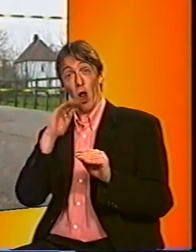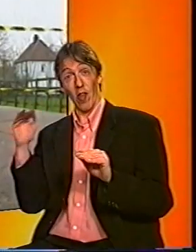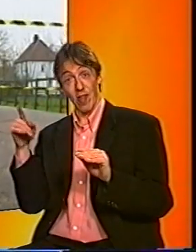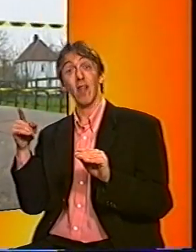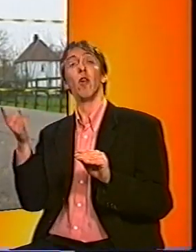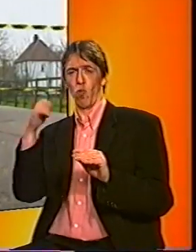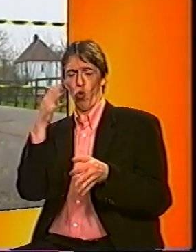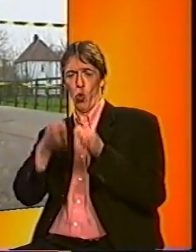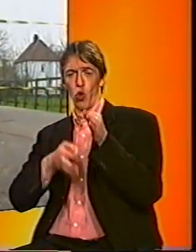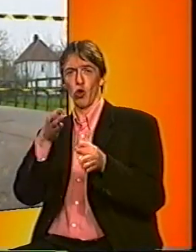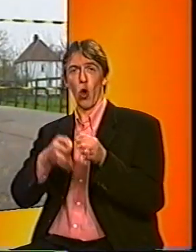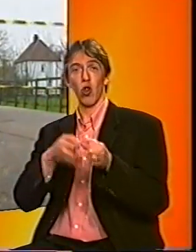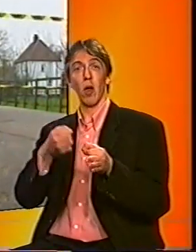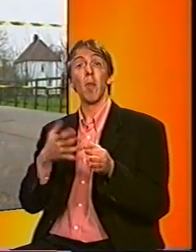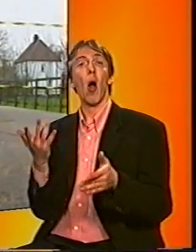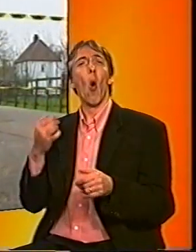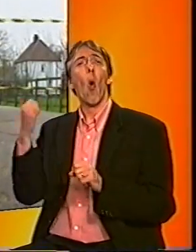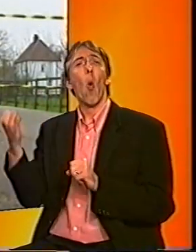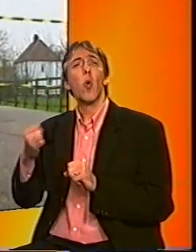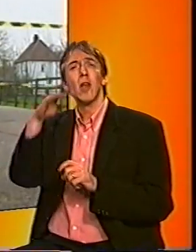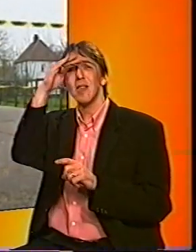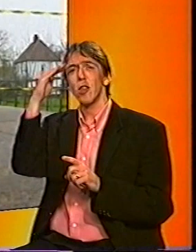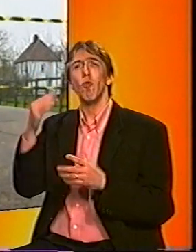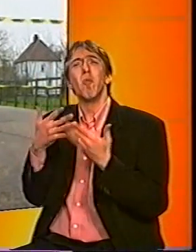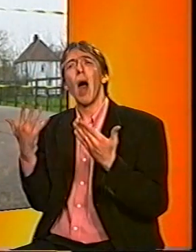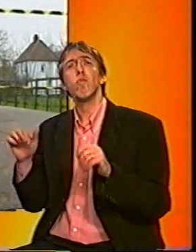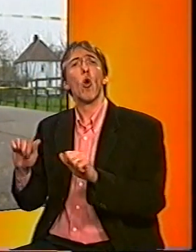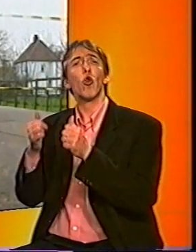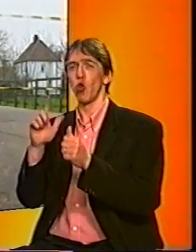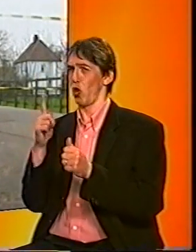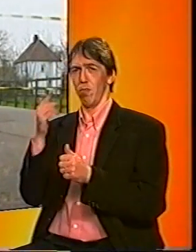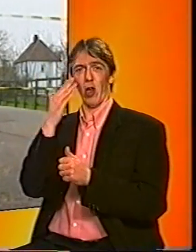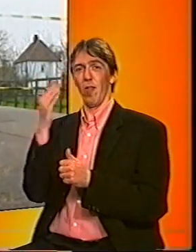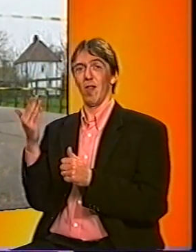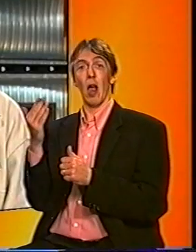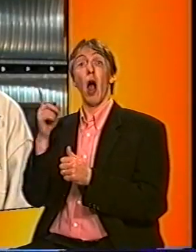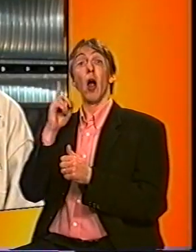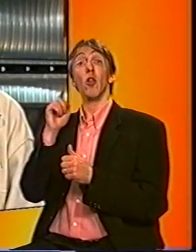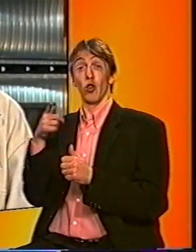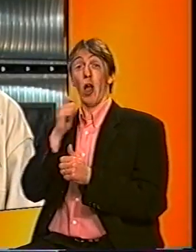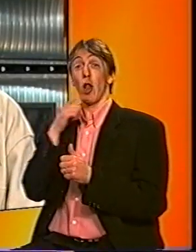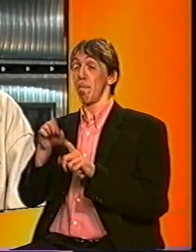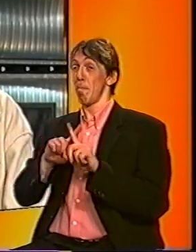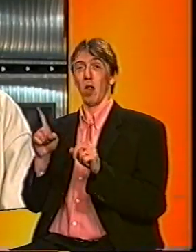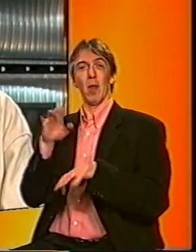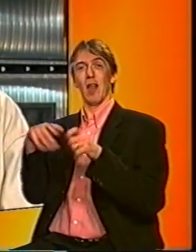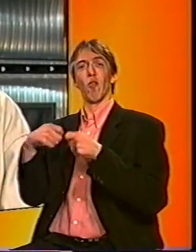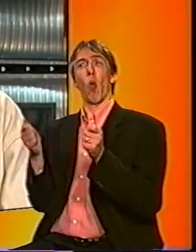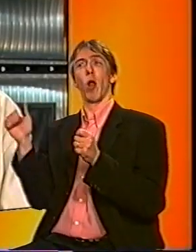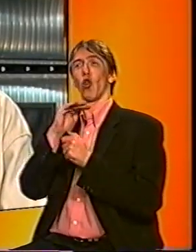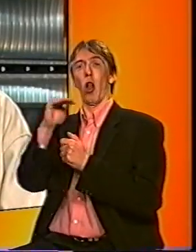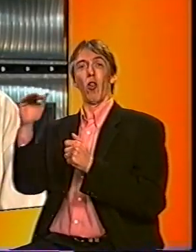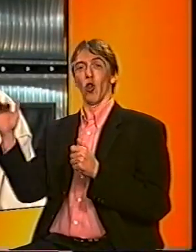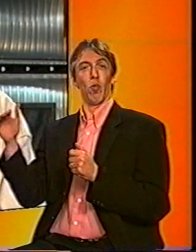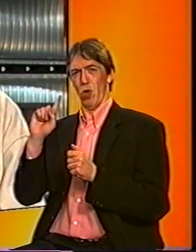ontdekt en ze zeker weten dat er geen zieke dieren meer zijn, mogen ze weer vlees verkopen aan andere landen. De Nederlandse regering hoopt